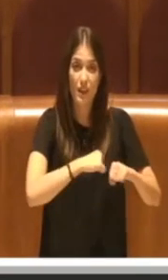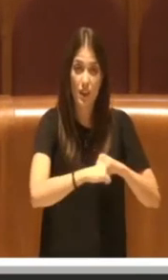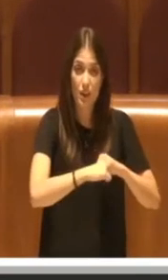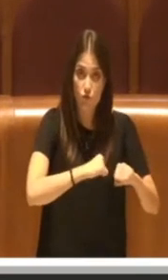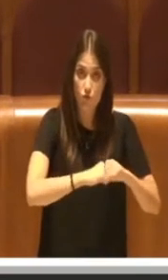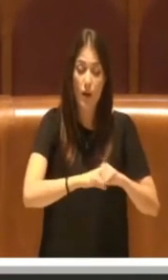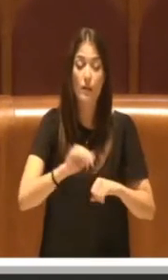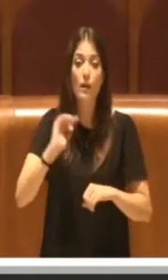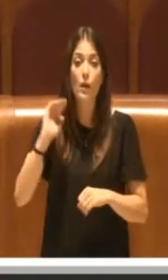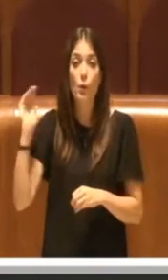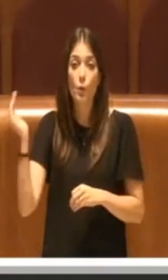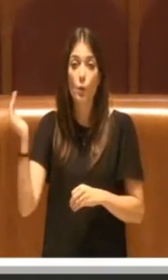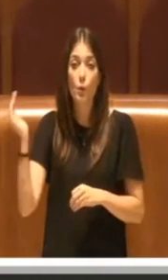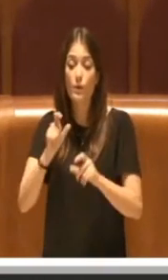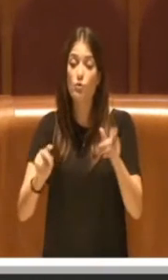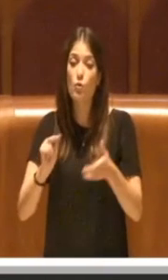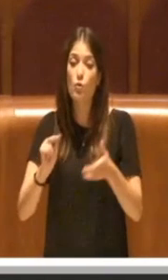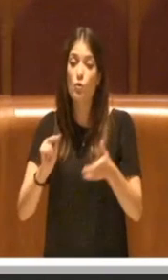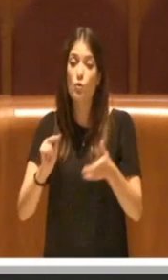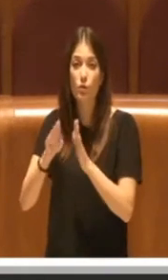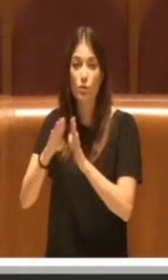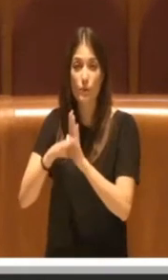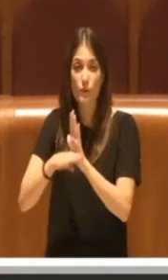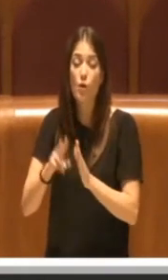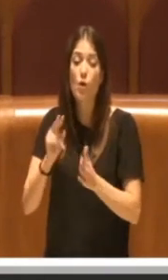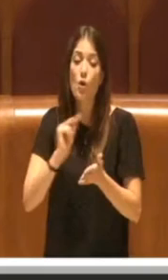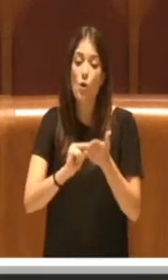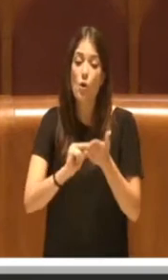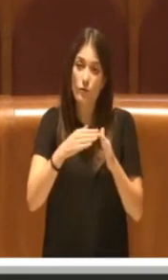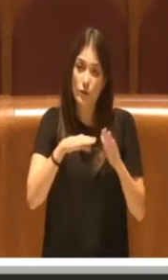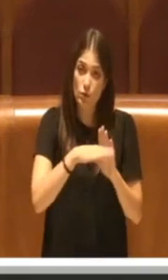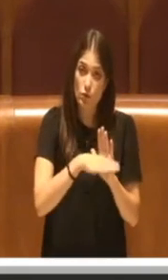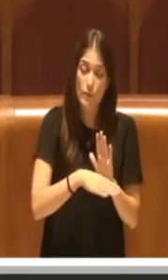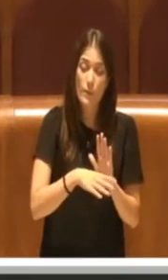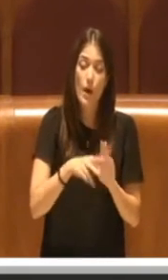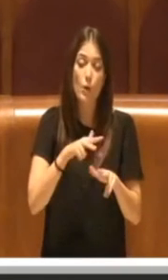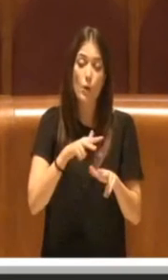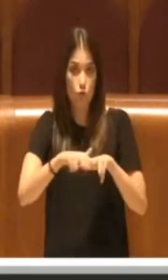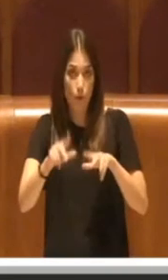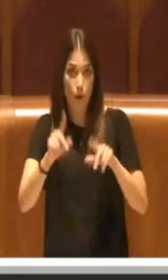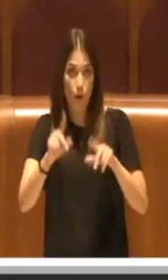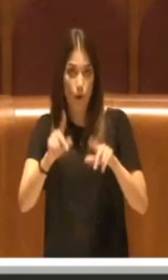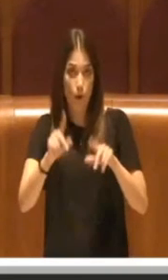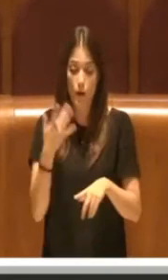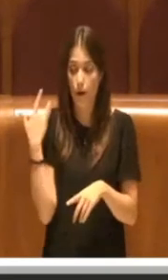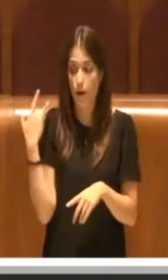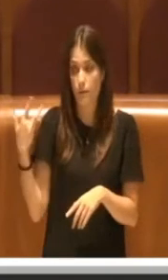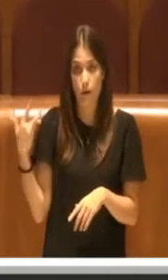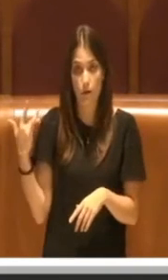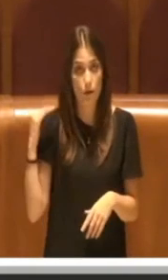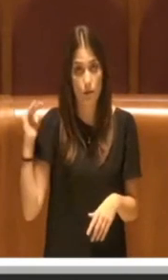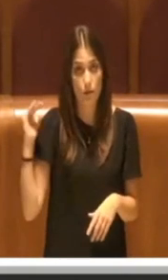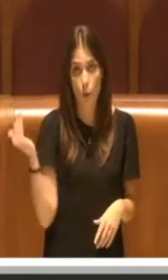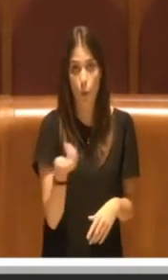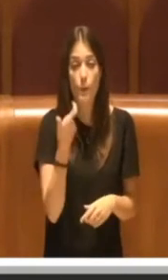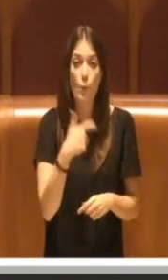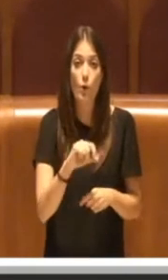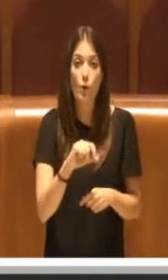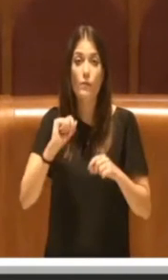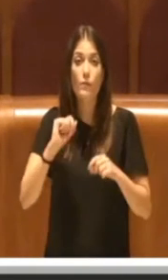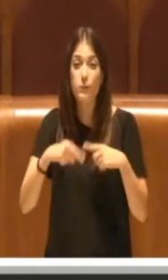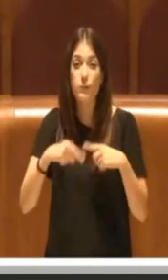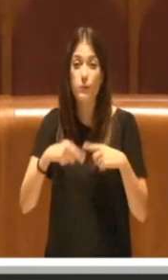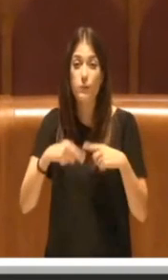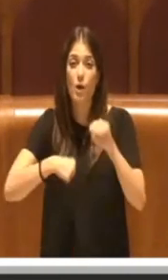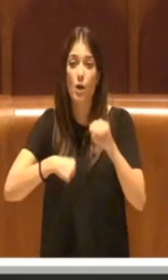anche a tutte le persone dell'ufficio di piano, ma anche degli uffici di piani municipali, perché è stata un'azione corale